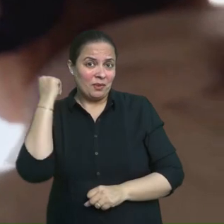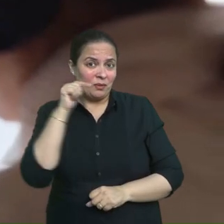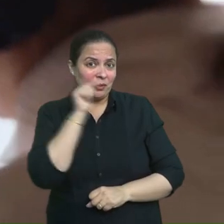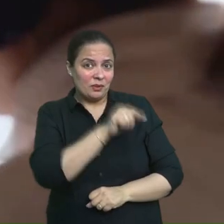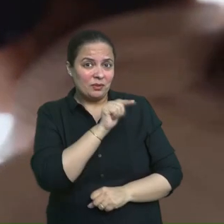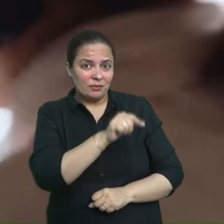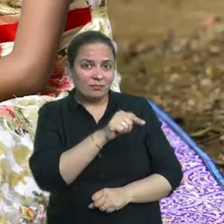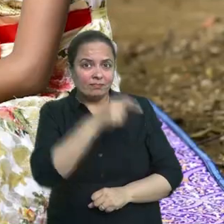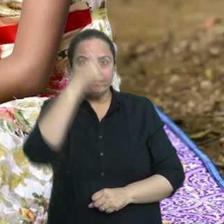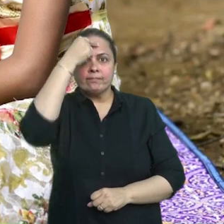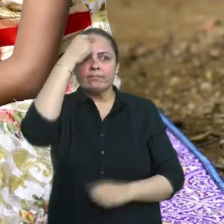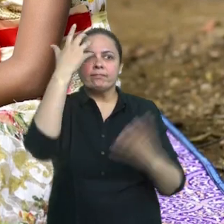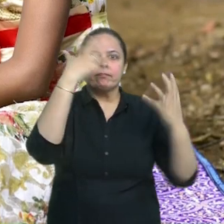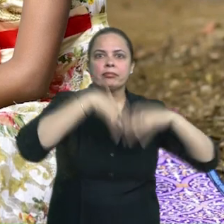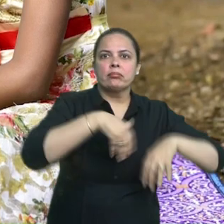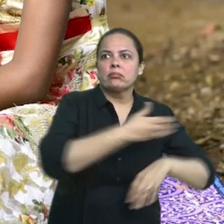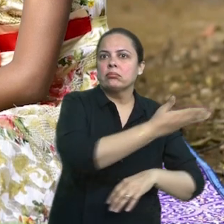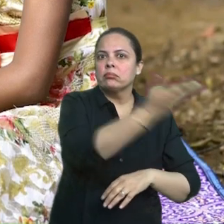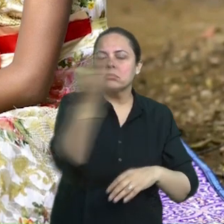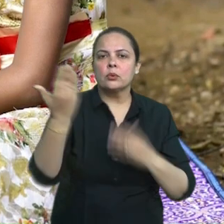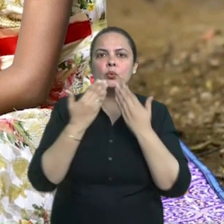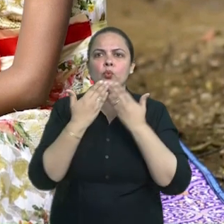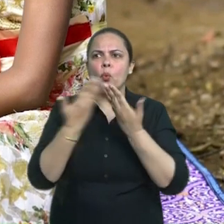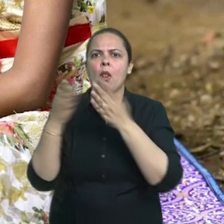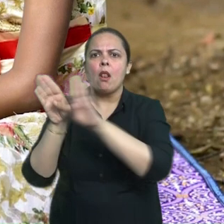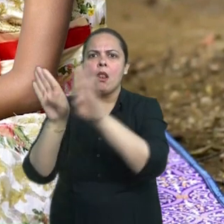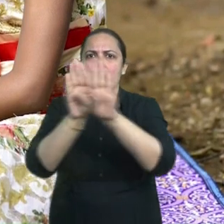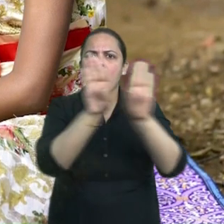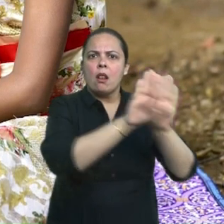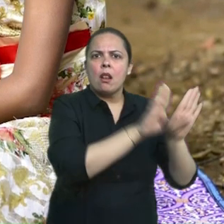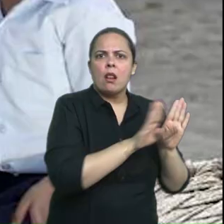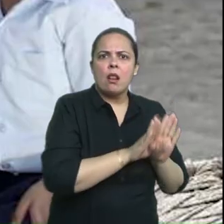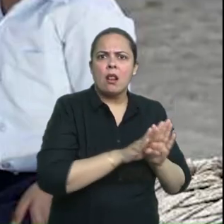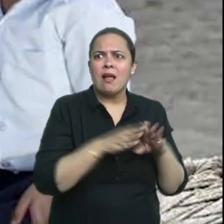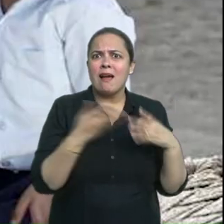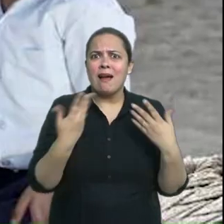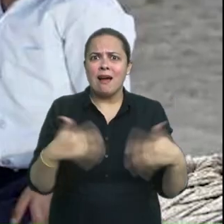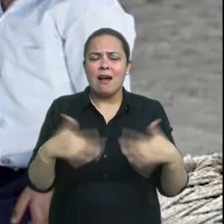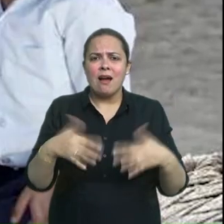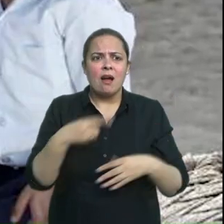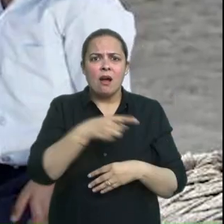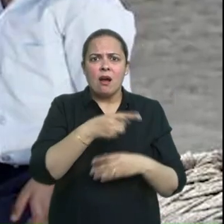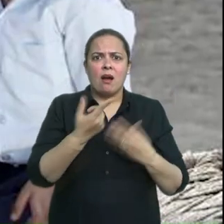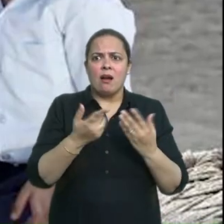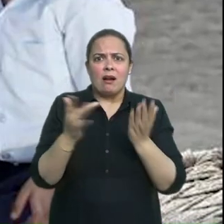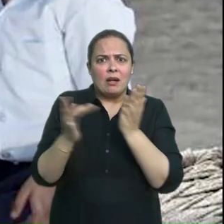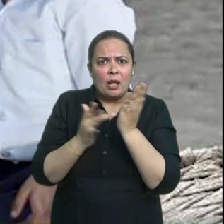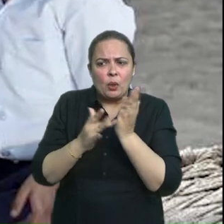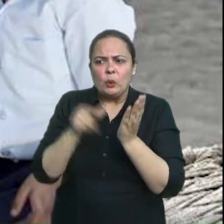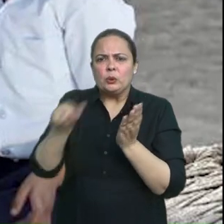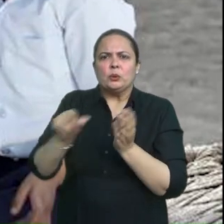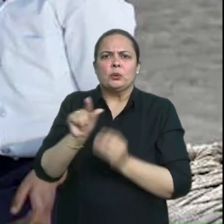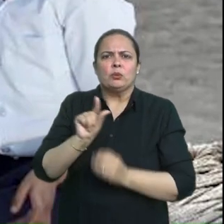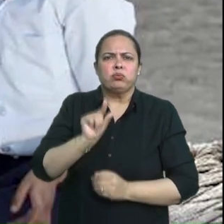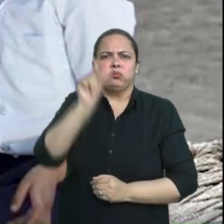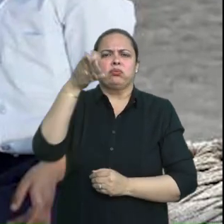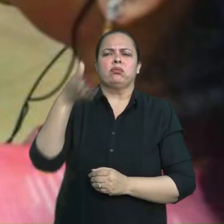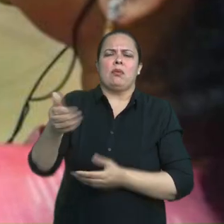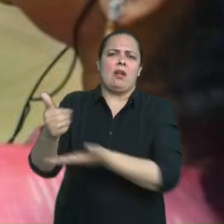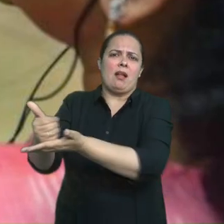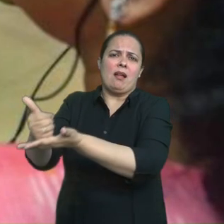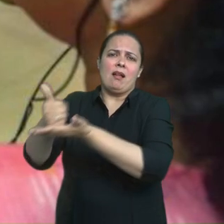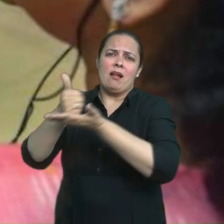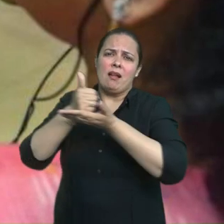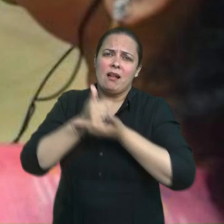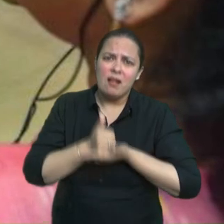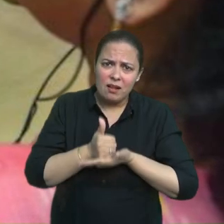इसने हमें सूचना और संचार टेकनोलोजी जिसे हम सब ICT के नाम से जानते हैं द्वारा सीखने